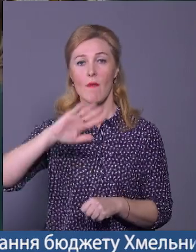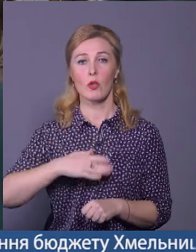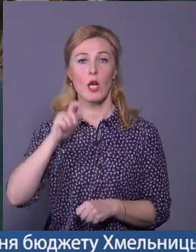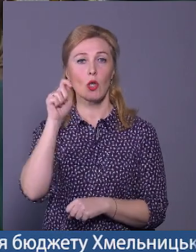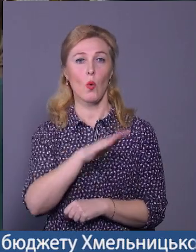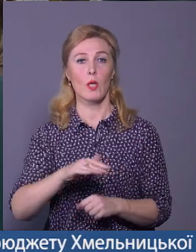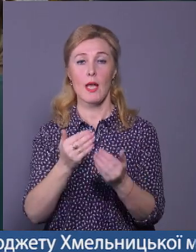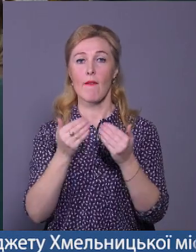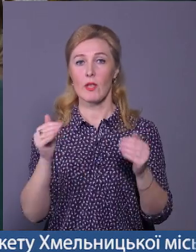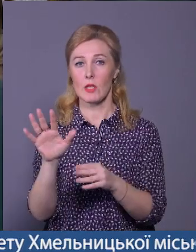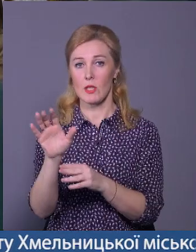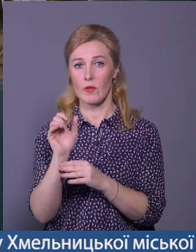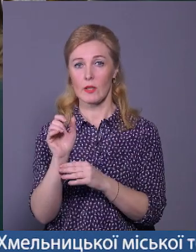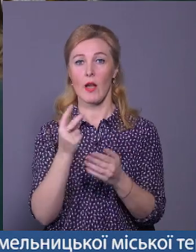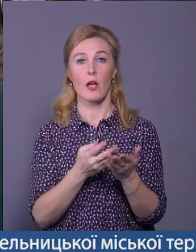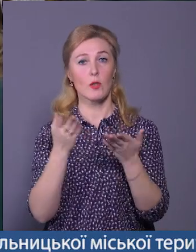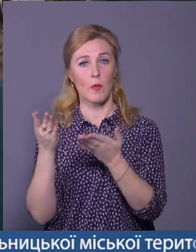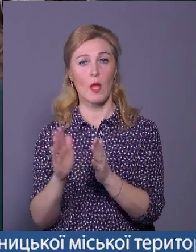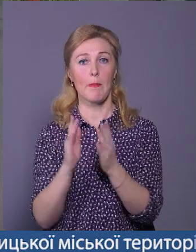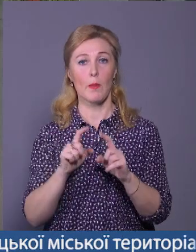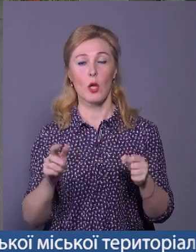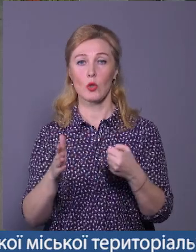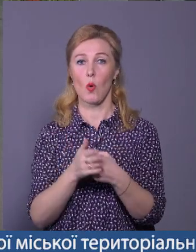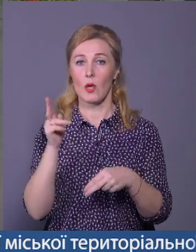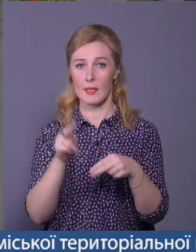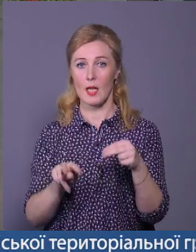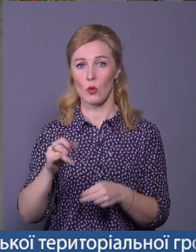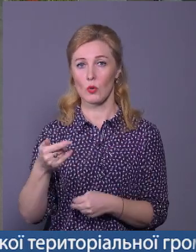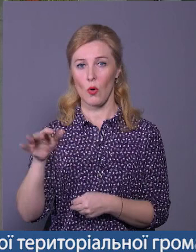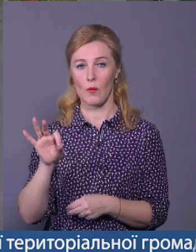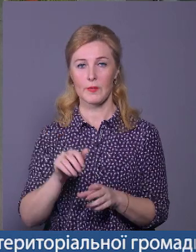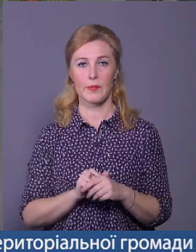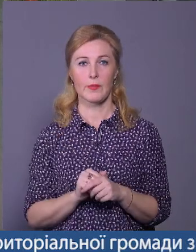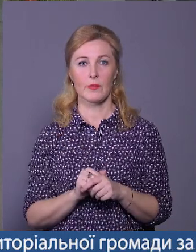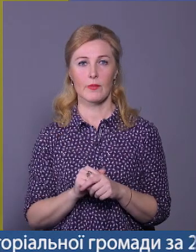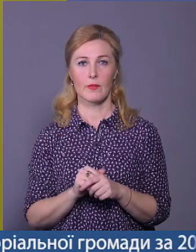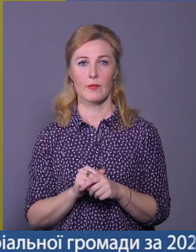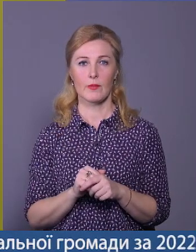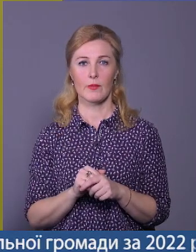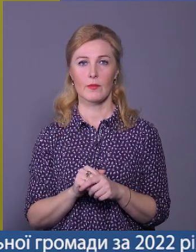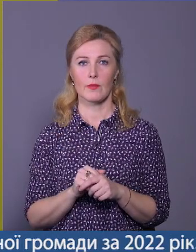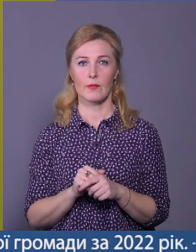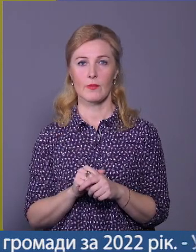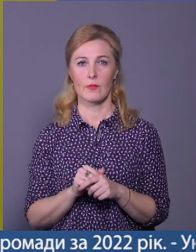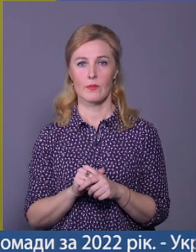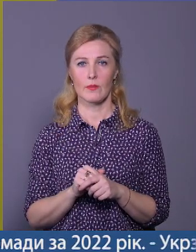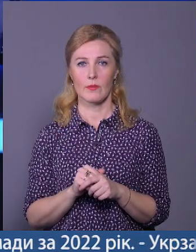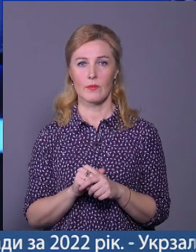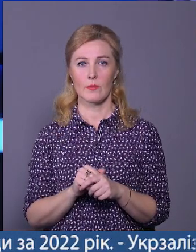Виставка світлин експонуватиметься в бібліотеці до кінця ліутого. Ірина Аріон, Володимир Паламар – Новини міста.